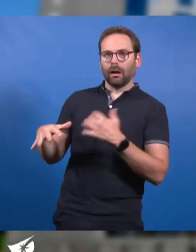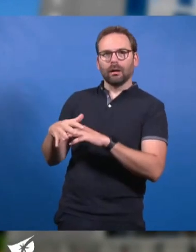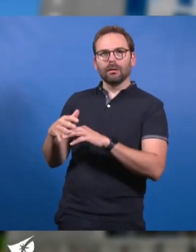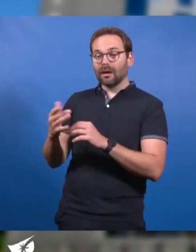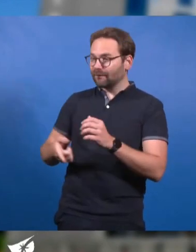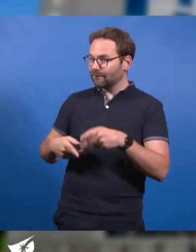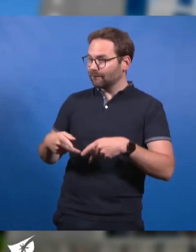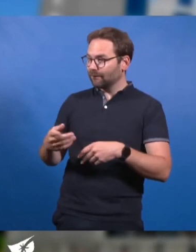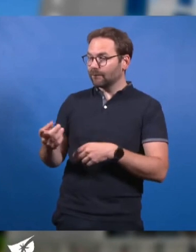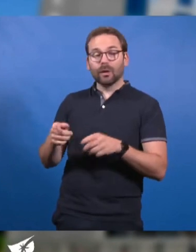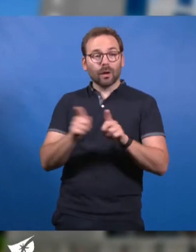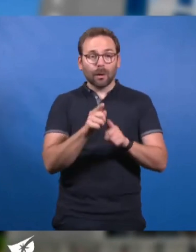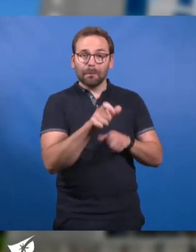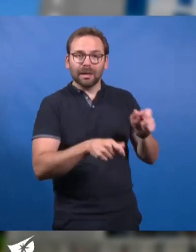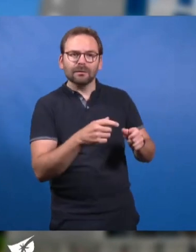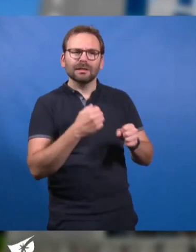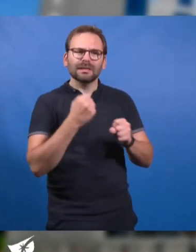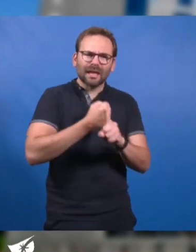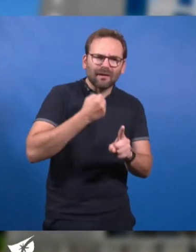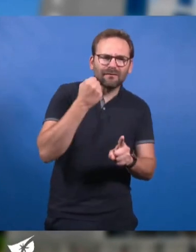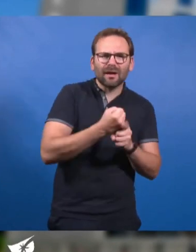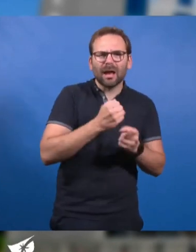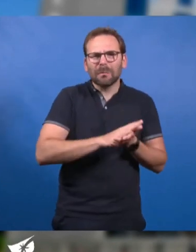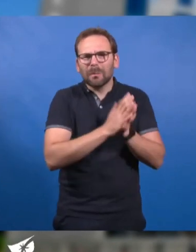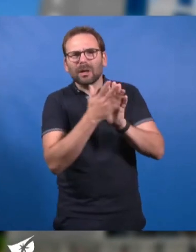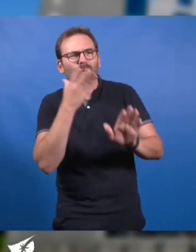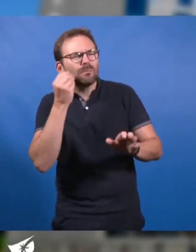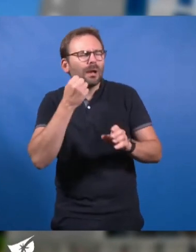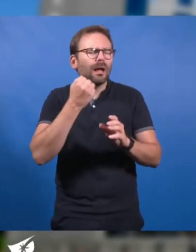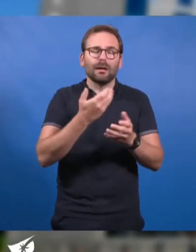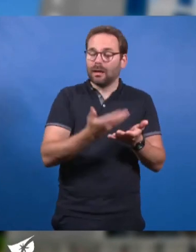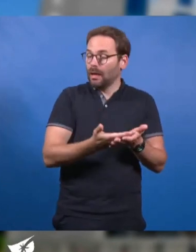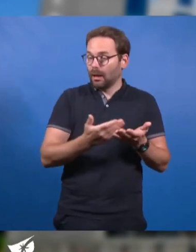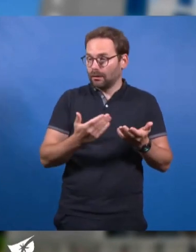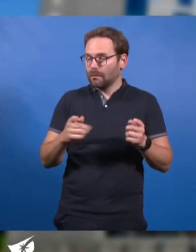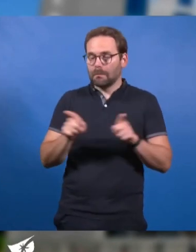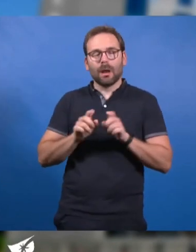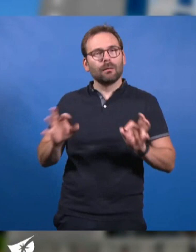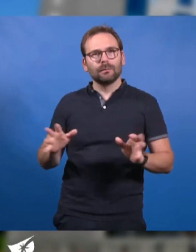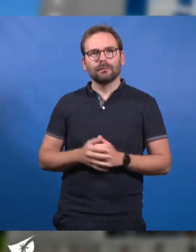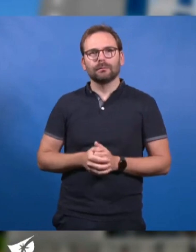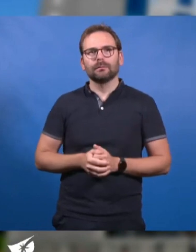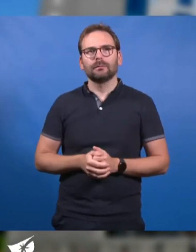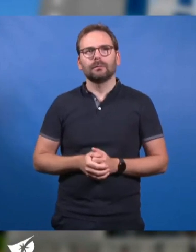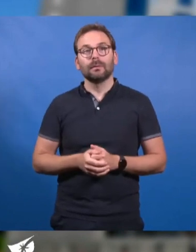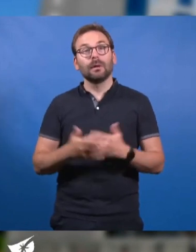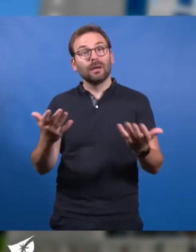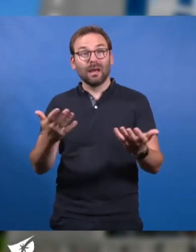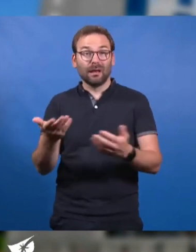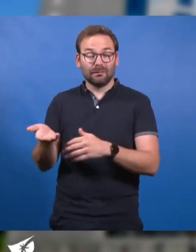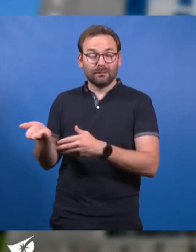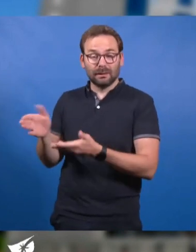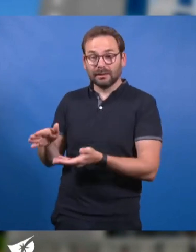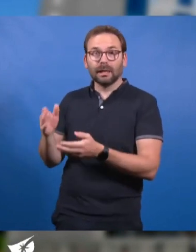par une vie de travail et de combat pour le progrès humain. Depuis son décès, et s'il fallait nous le rappeler, les nombreux